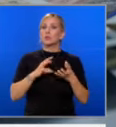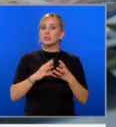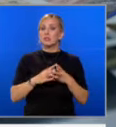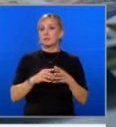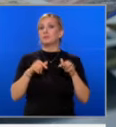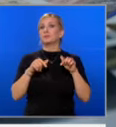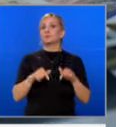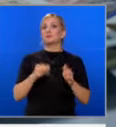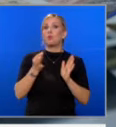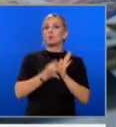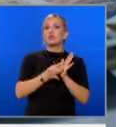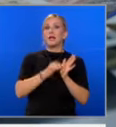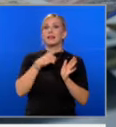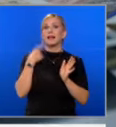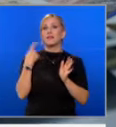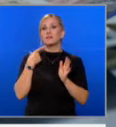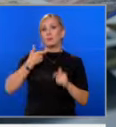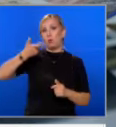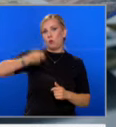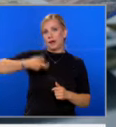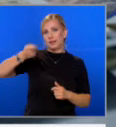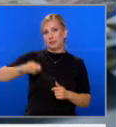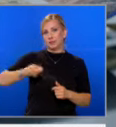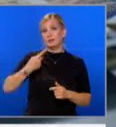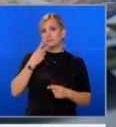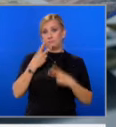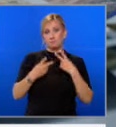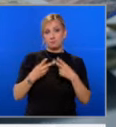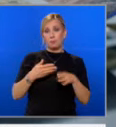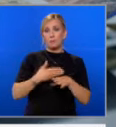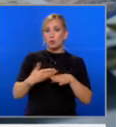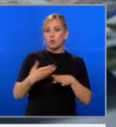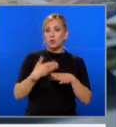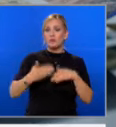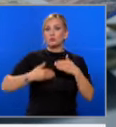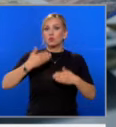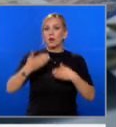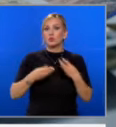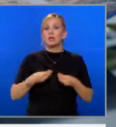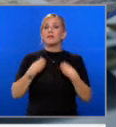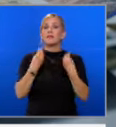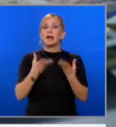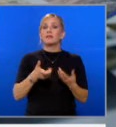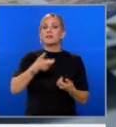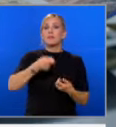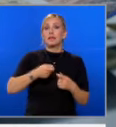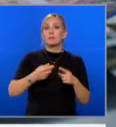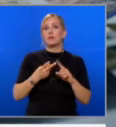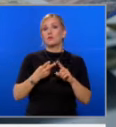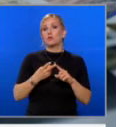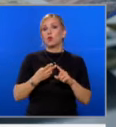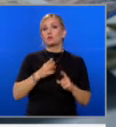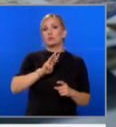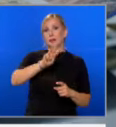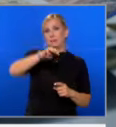регулатора за оценка на рисковете в кредитирането, като се отчита, че продължава ускоряването в отпусканите кредити и през второто